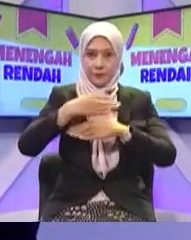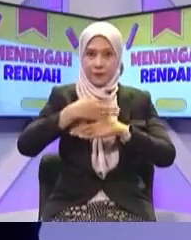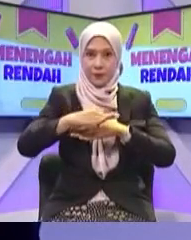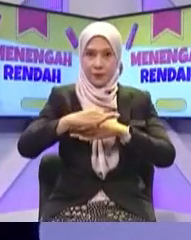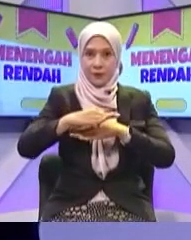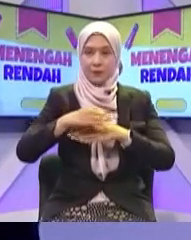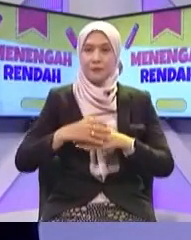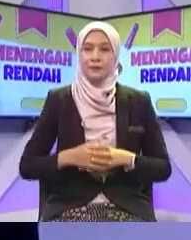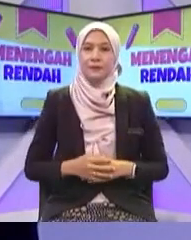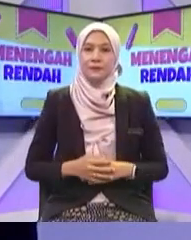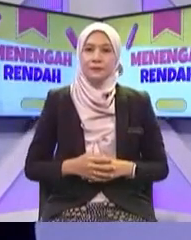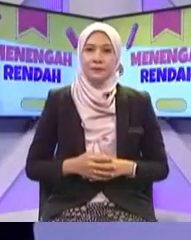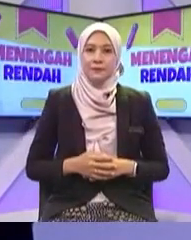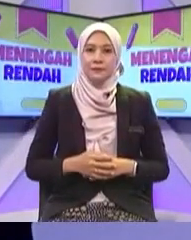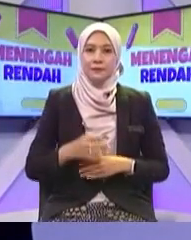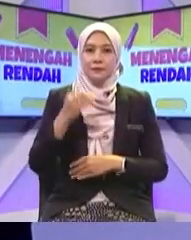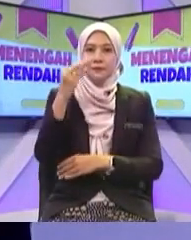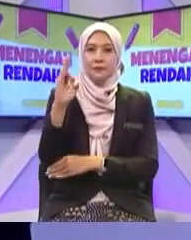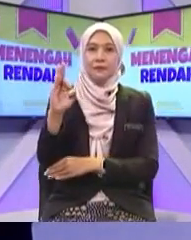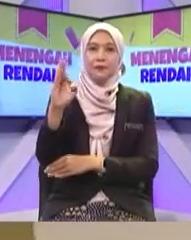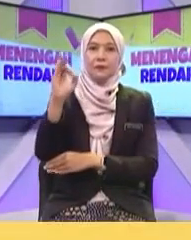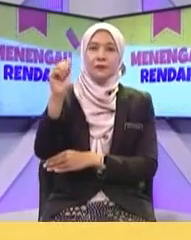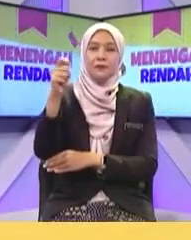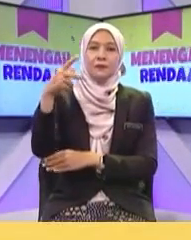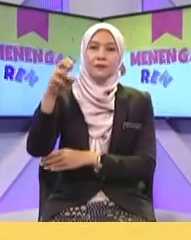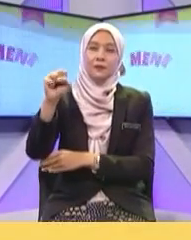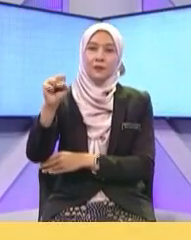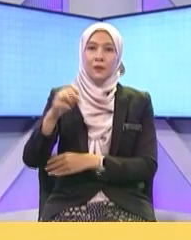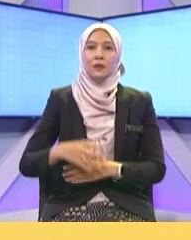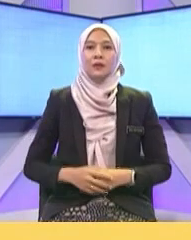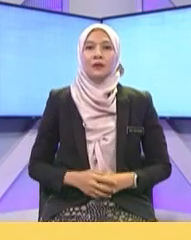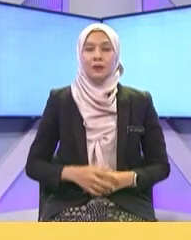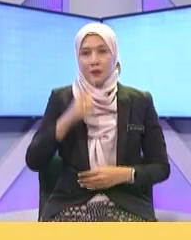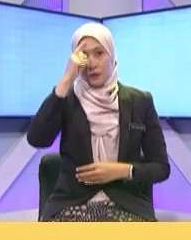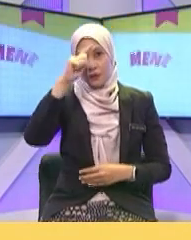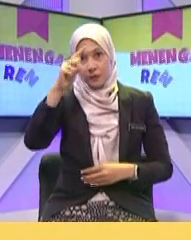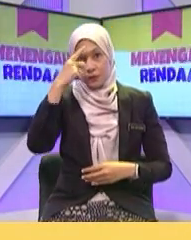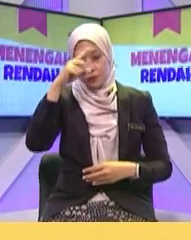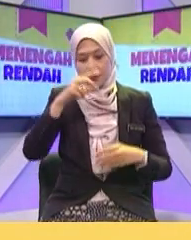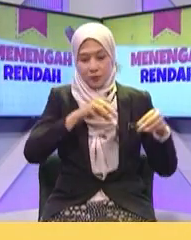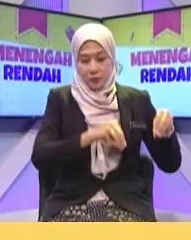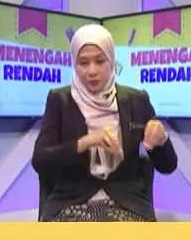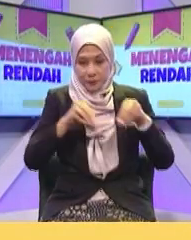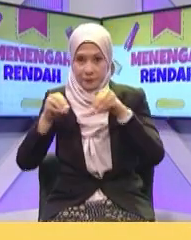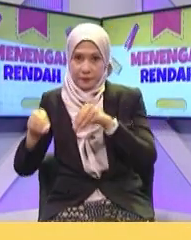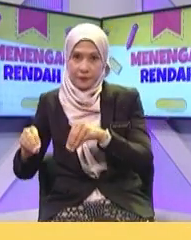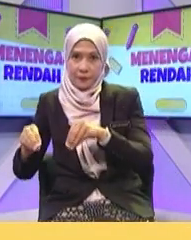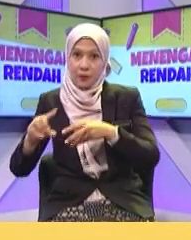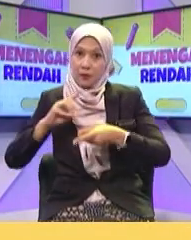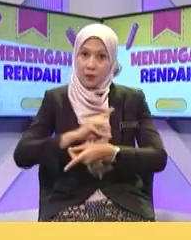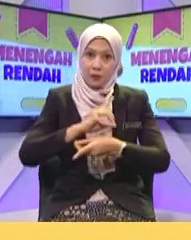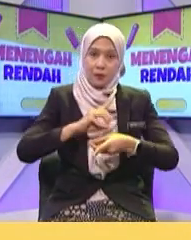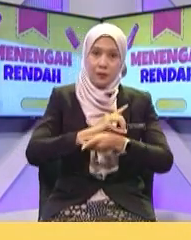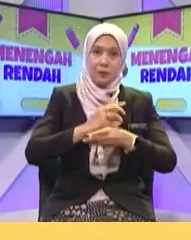sikit Okey Teknologi telekomunikasi Yang digunakan Untuk memindahkan Salinan dokumen Menggunakan mesin fax Yang